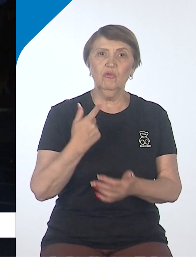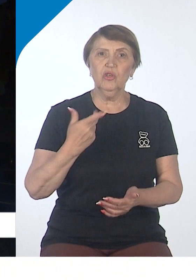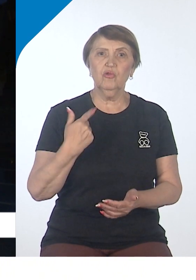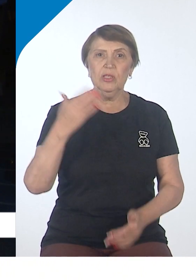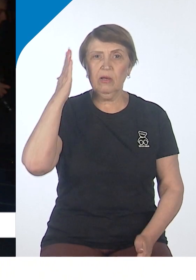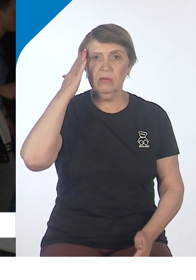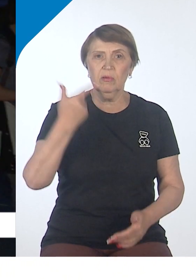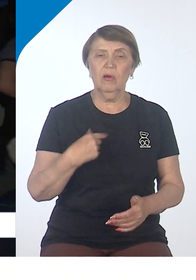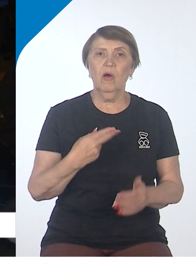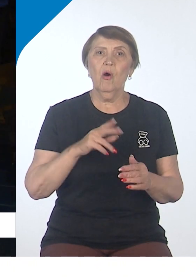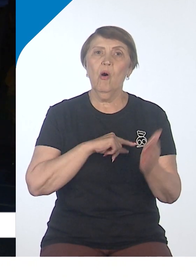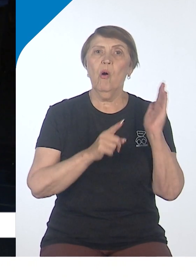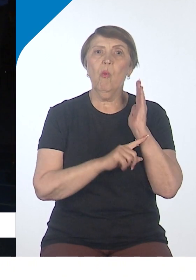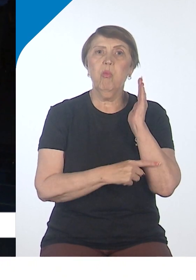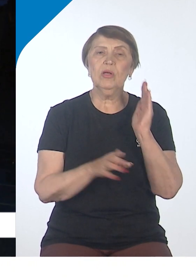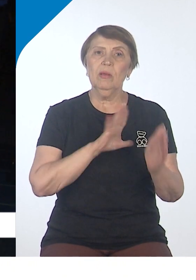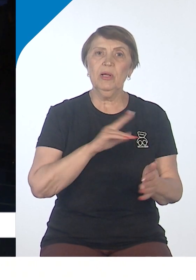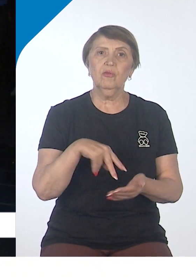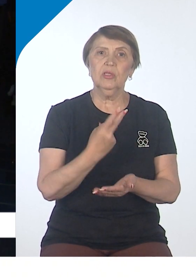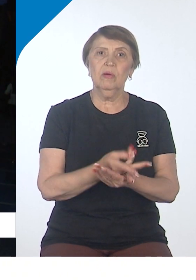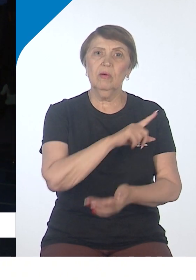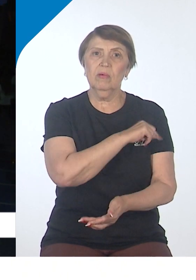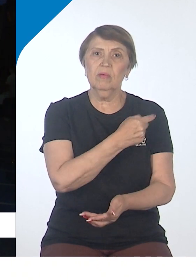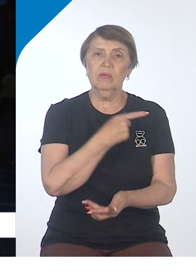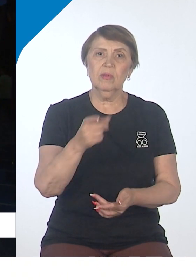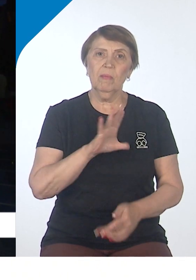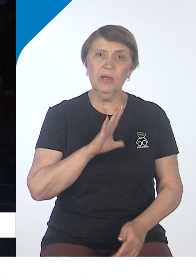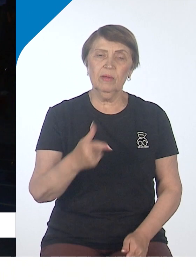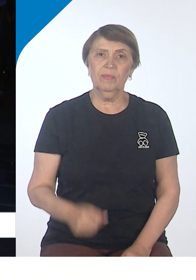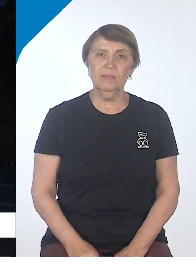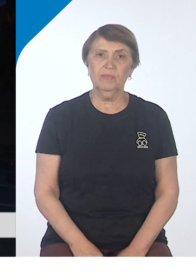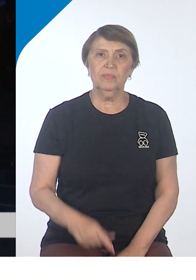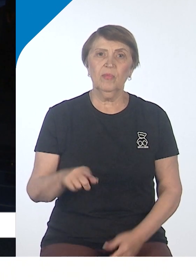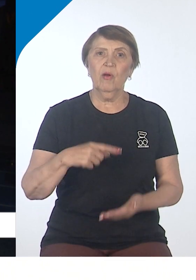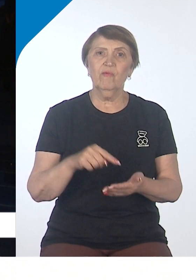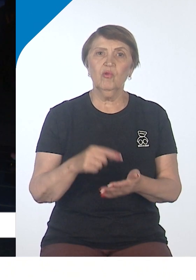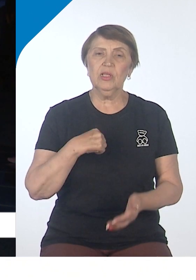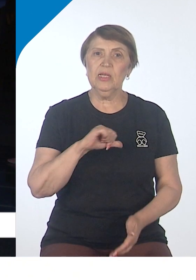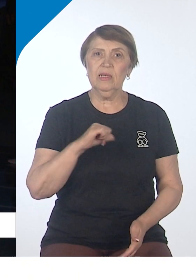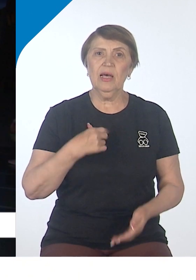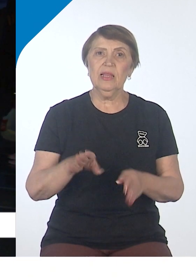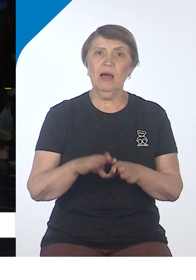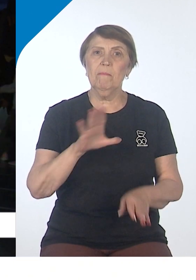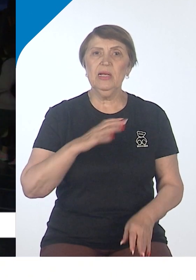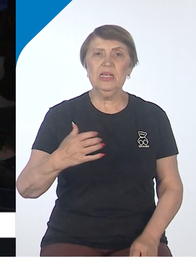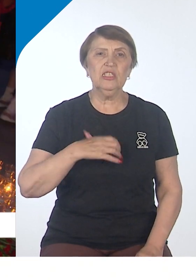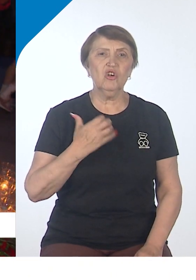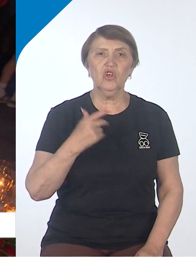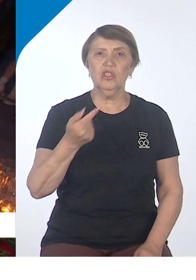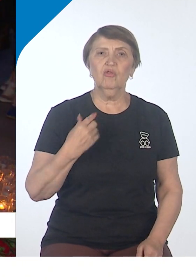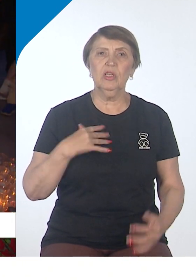После был госпитализирован. Там не битва под Сталинградом, а именно в городе. самом там тоже очень страшные бои проходили.